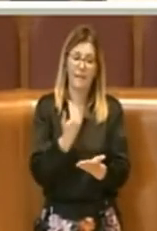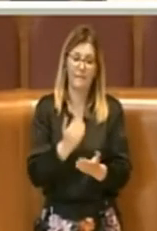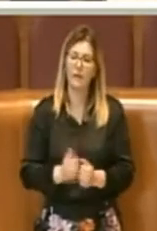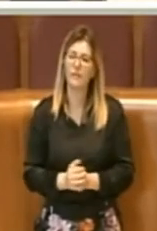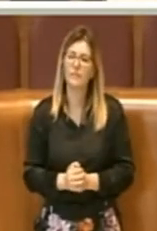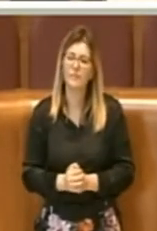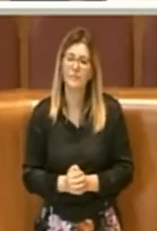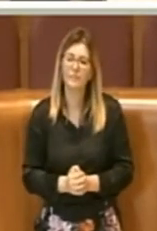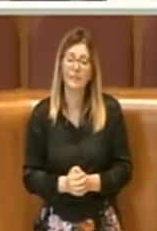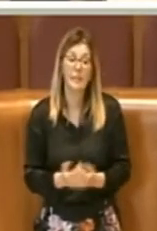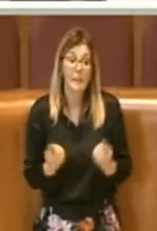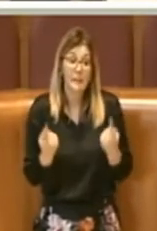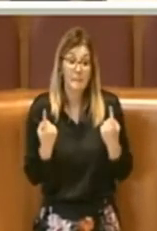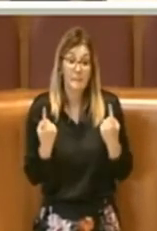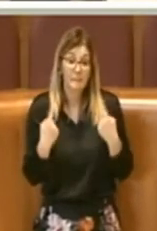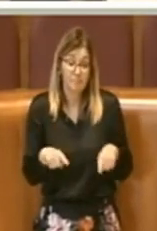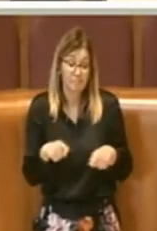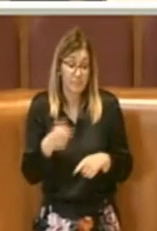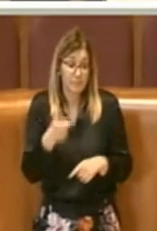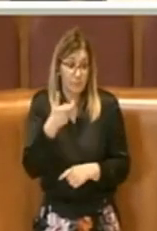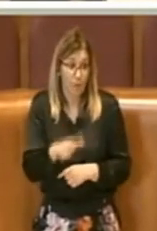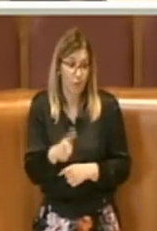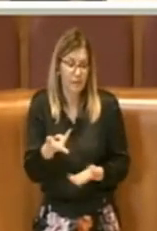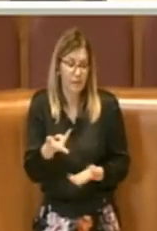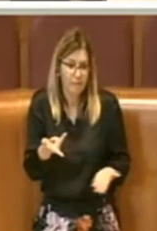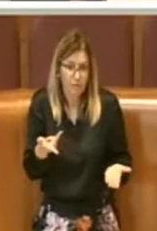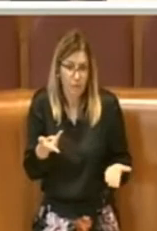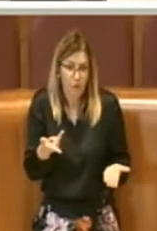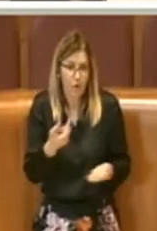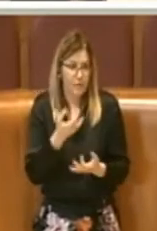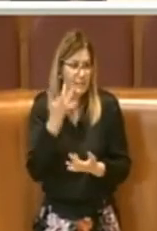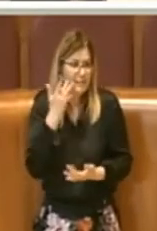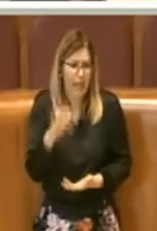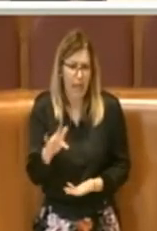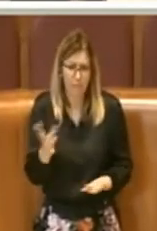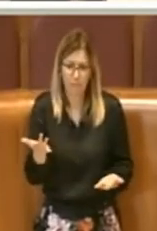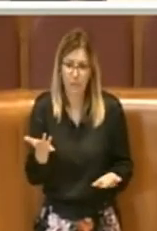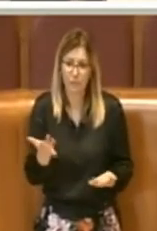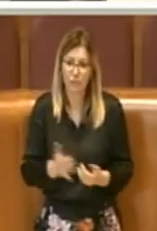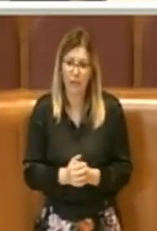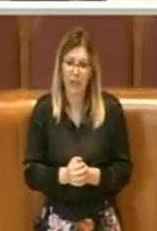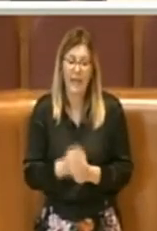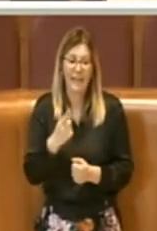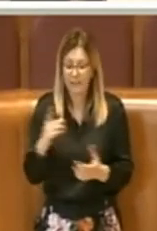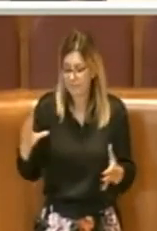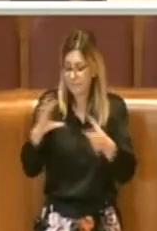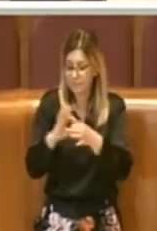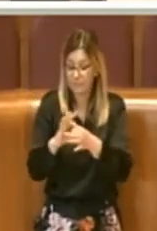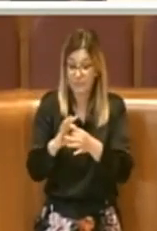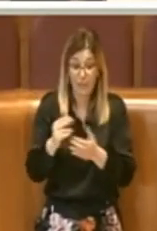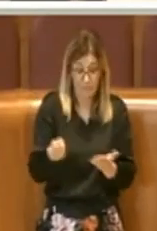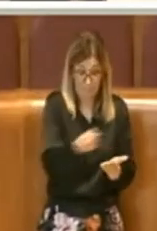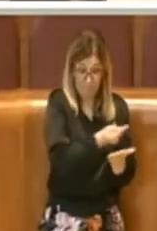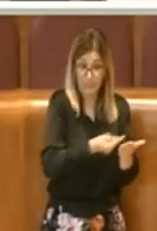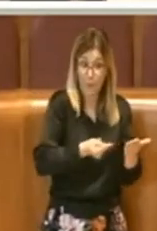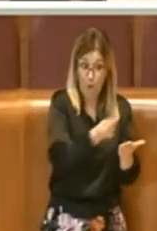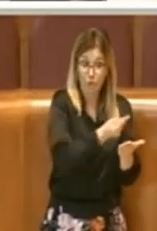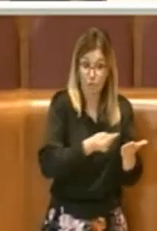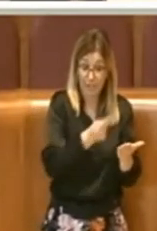E quindi la motivazione è banalmente diciamo legata al fatto che con la progettazione